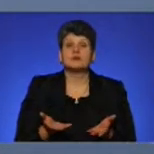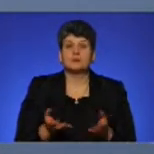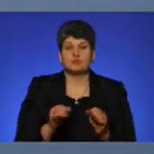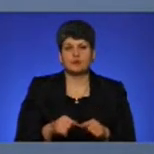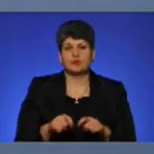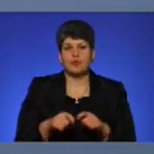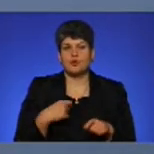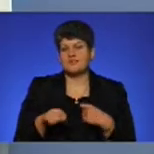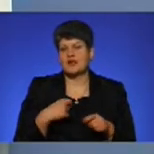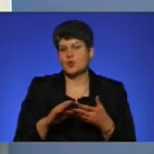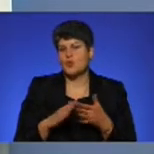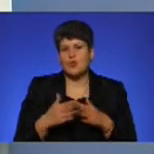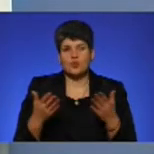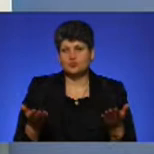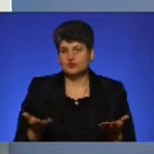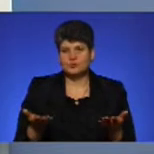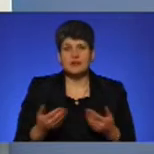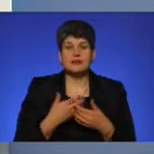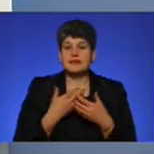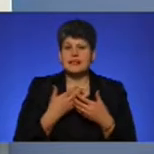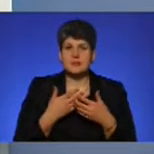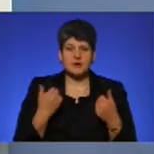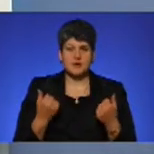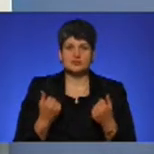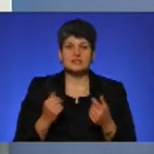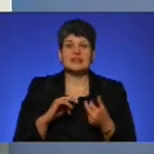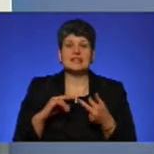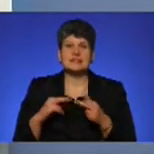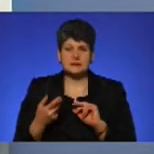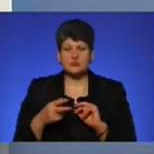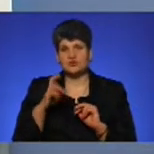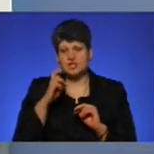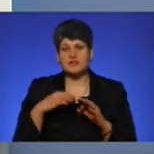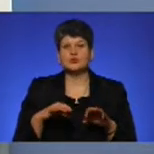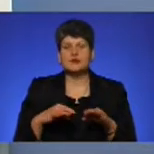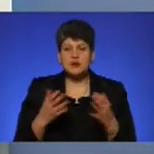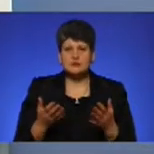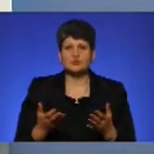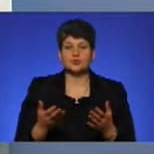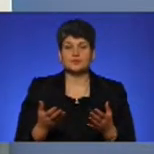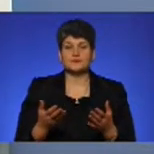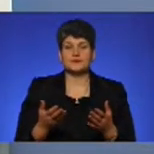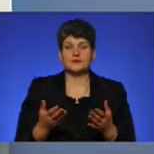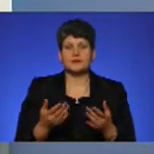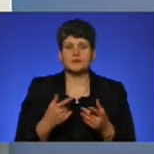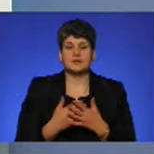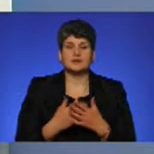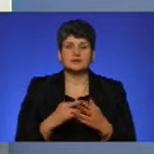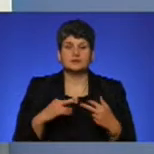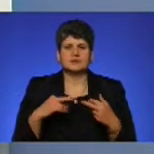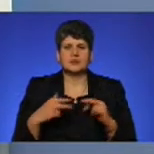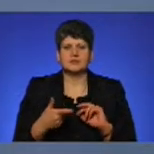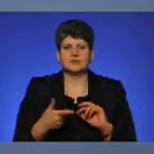розірвати угоду, так? Але, не маючи на заміну комунального транспорту, щоб рівно стільки там замінити